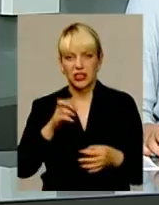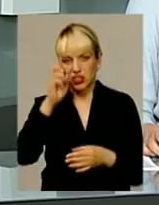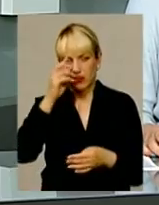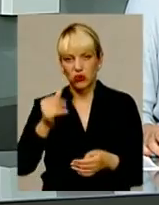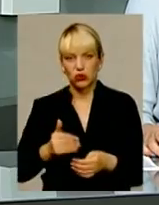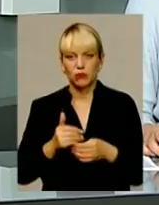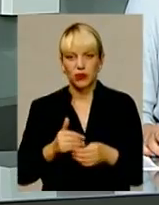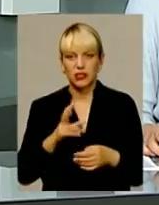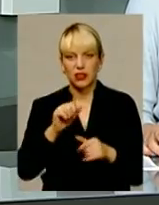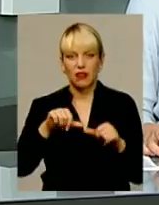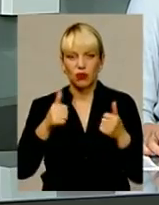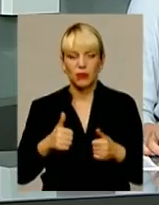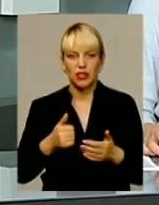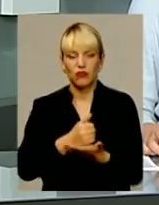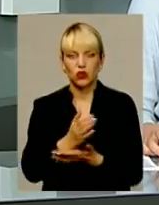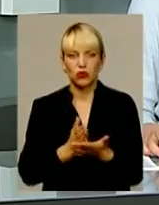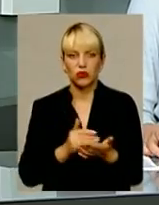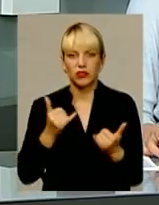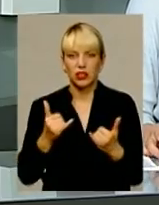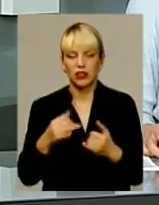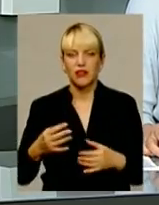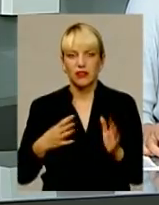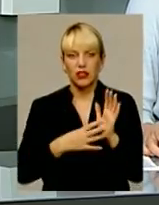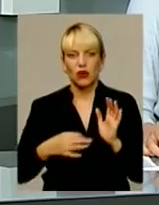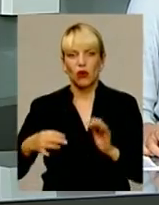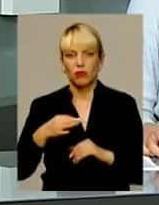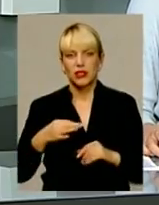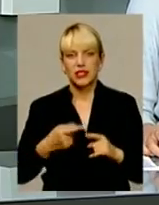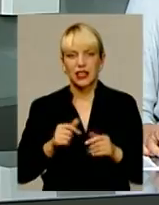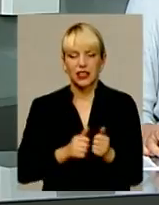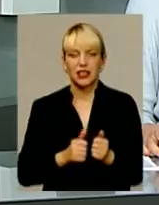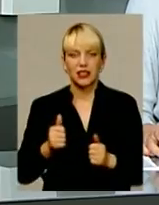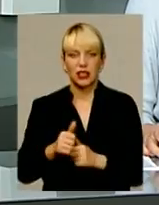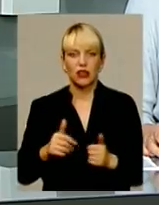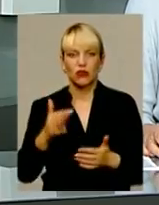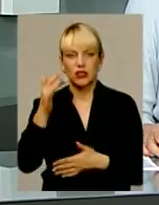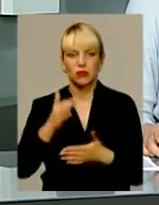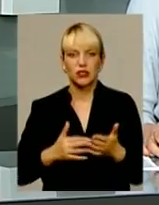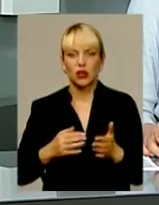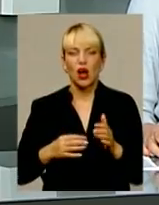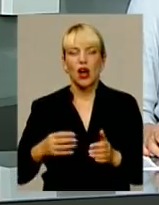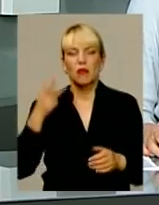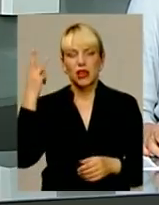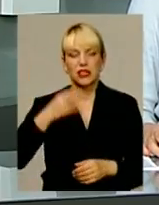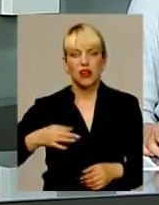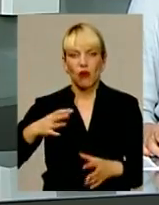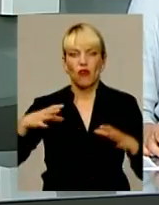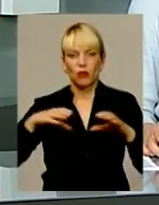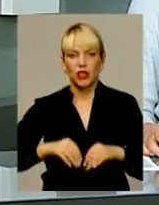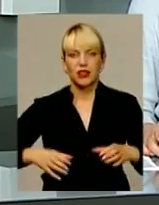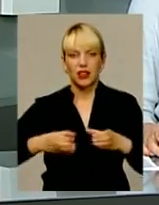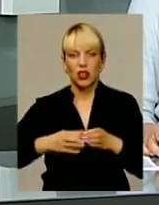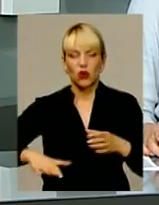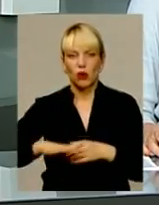на формування інфраструктури нині в дев'ятьох областях і лідерує у списку «Хмельницька». В об'єднаних громадах краю